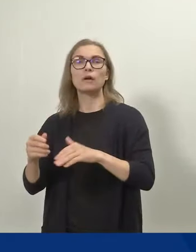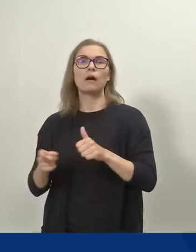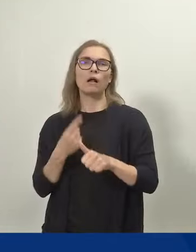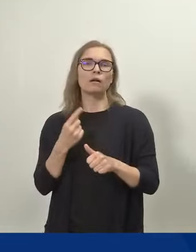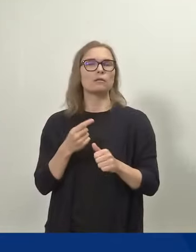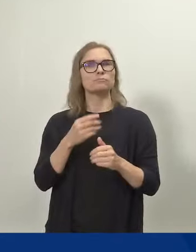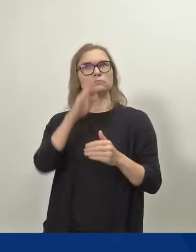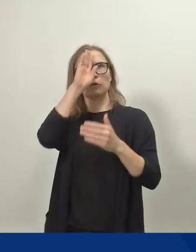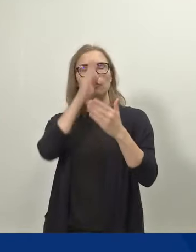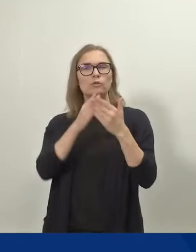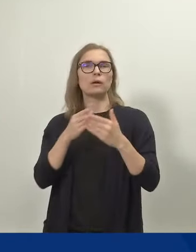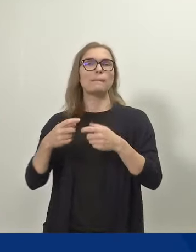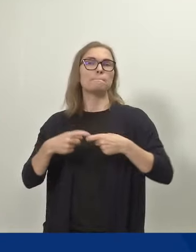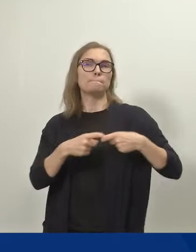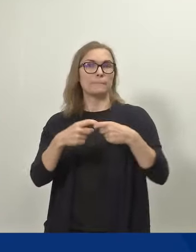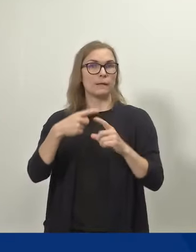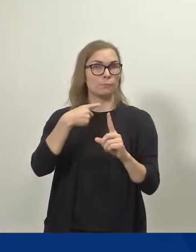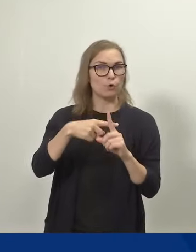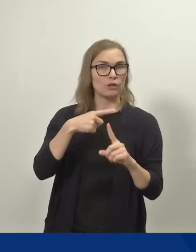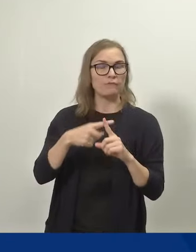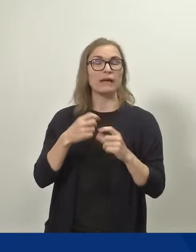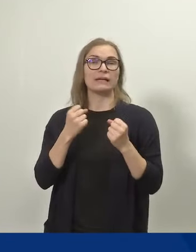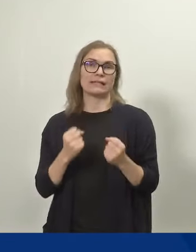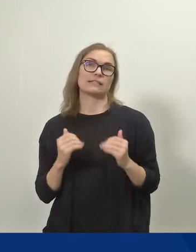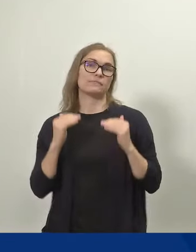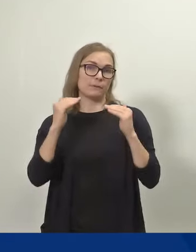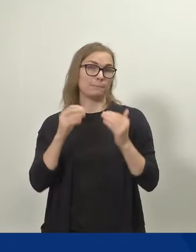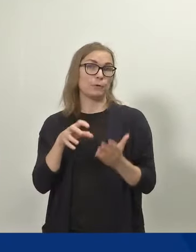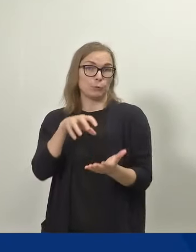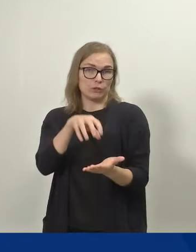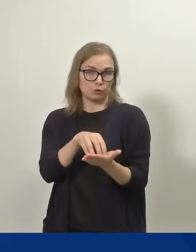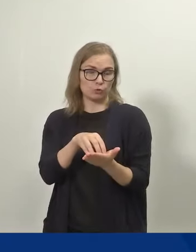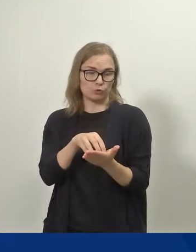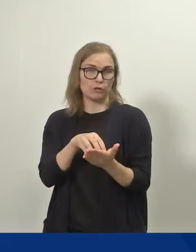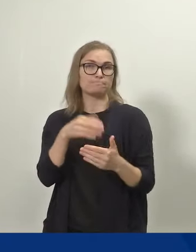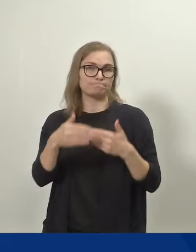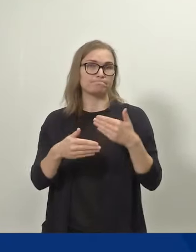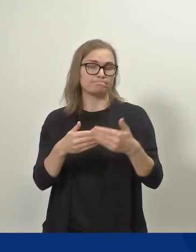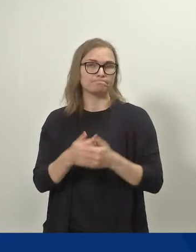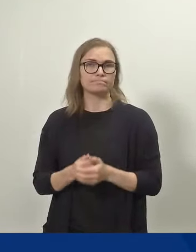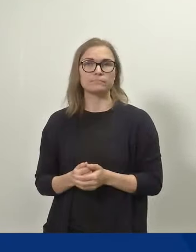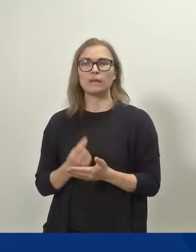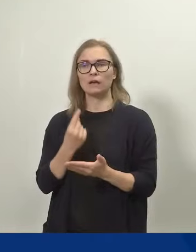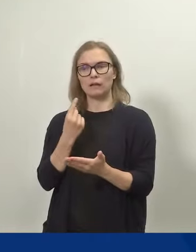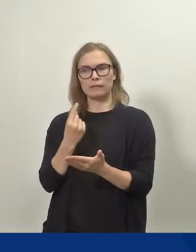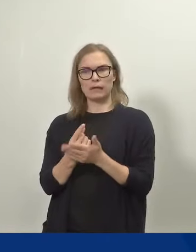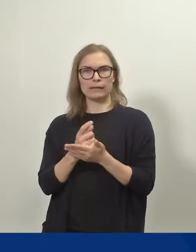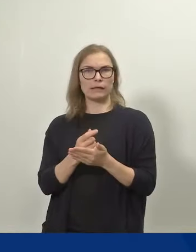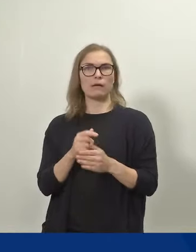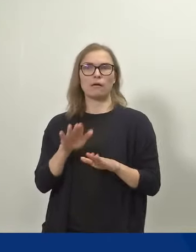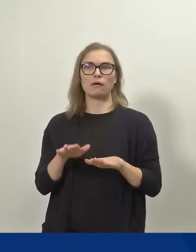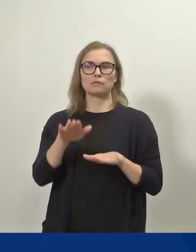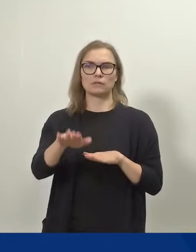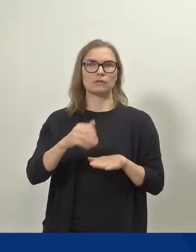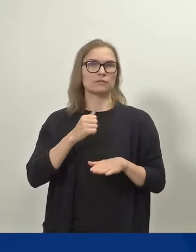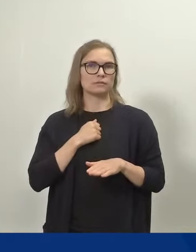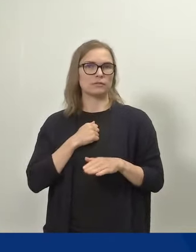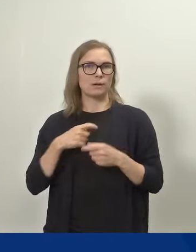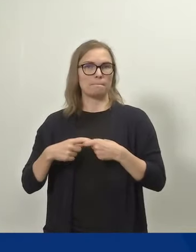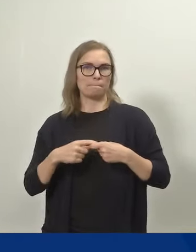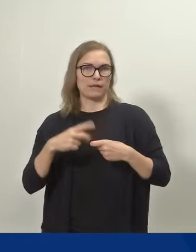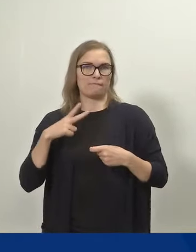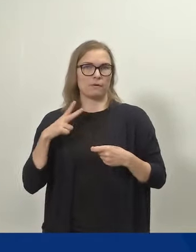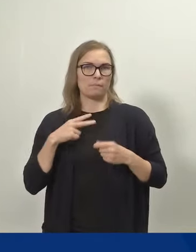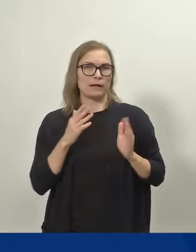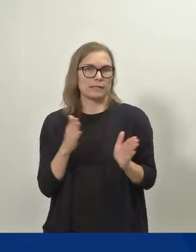perhemyönteisempää yhteiskuntaa. Tämä on merkittävä askel perhevapaajärjestelmän kehittämiseksi ja